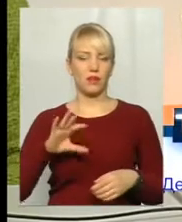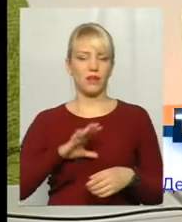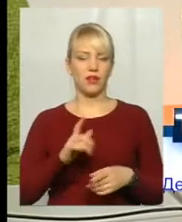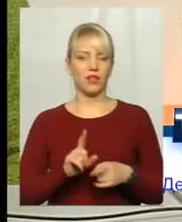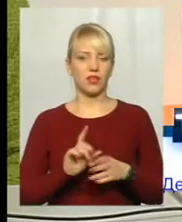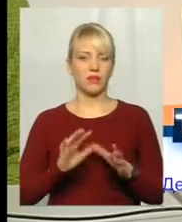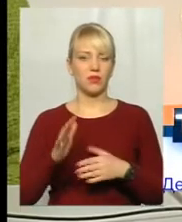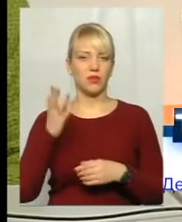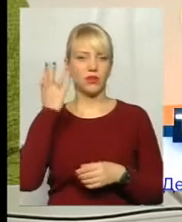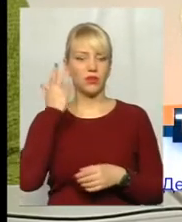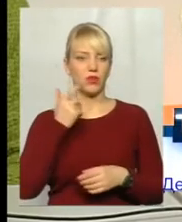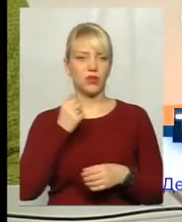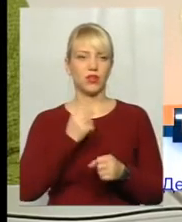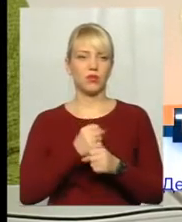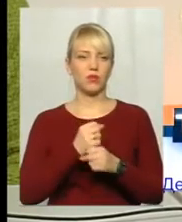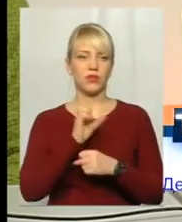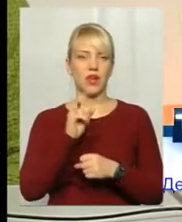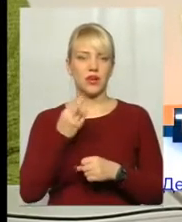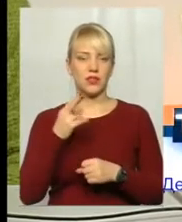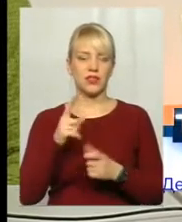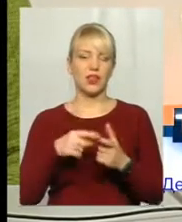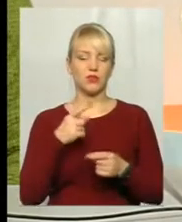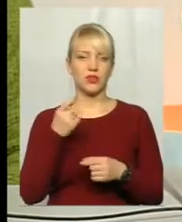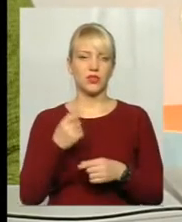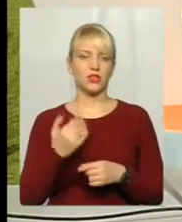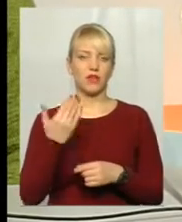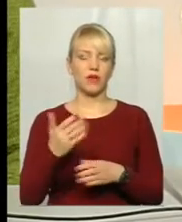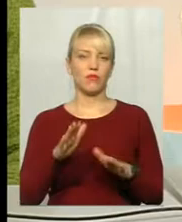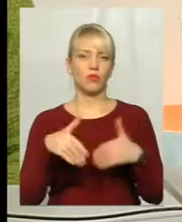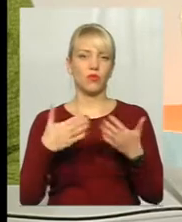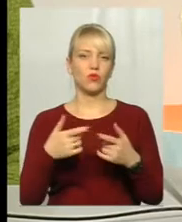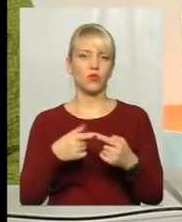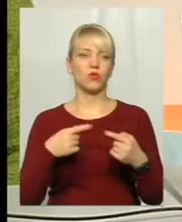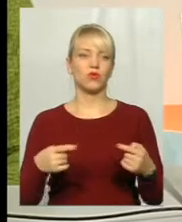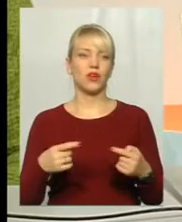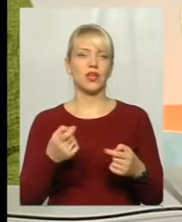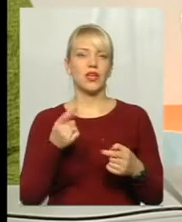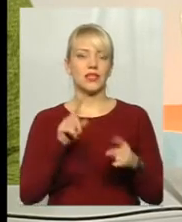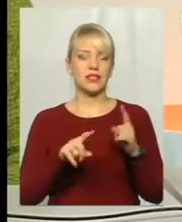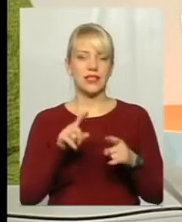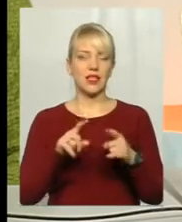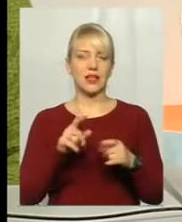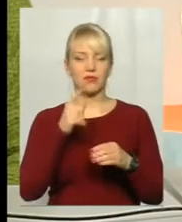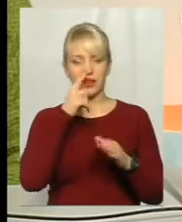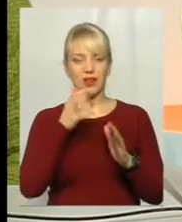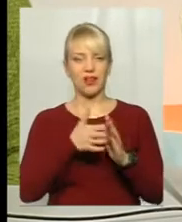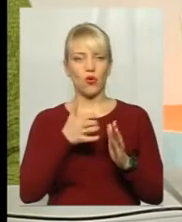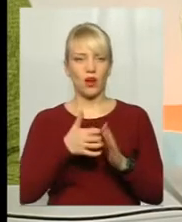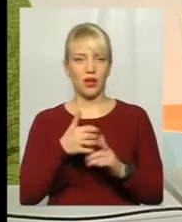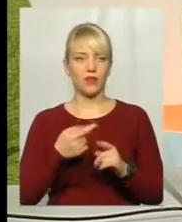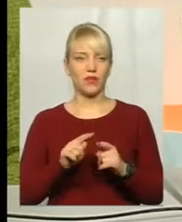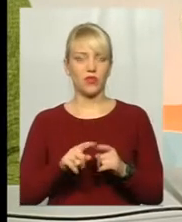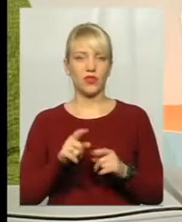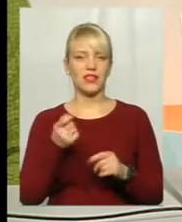випадки, коли робиться акції або знижки і вам пропонують товар вже з деякими невеличкими недоліками. Вони